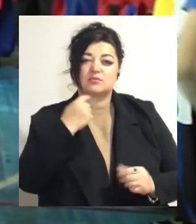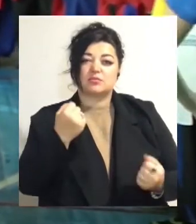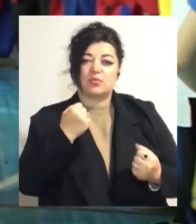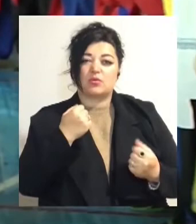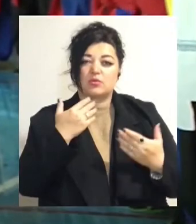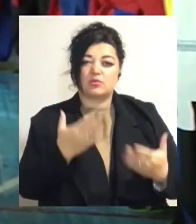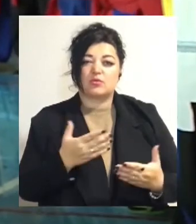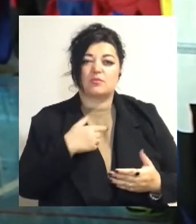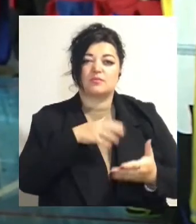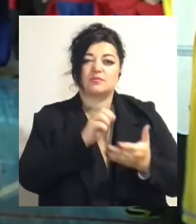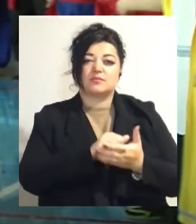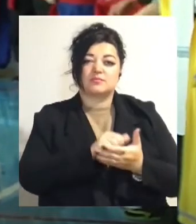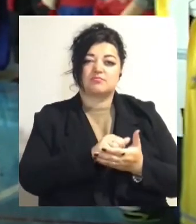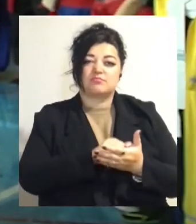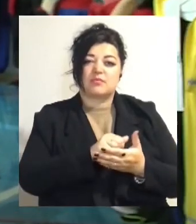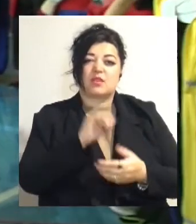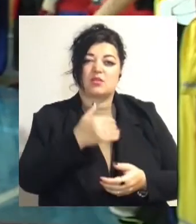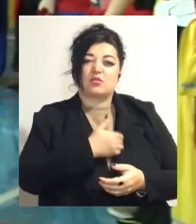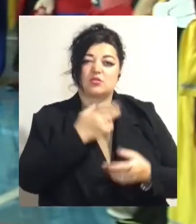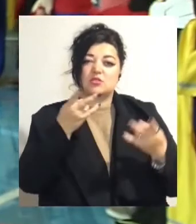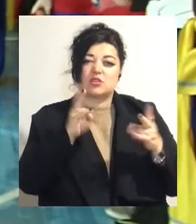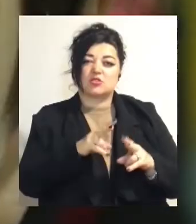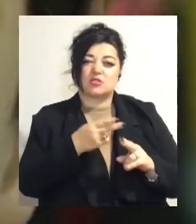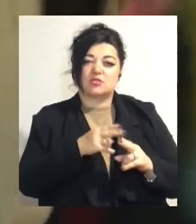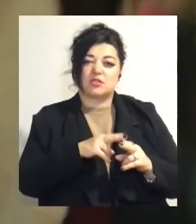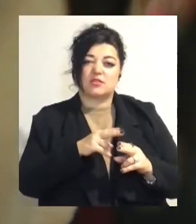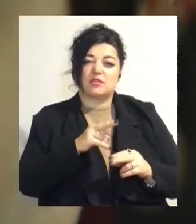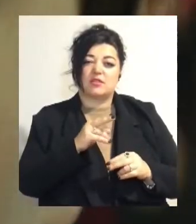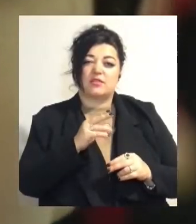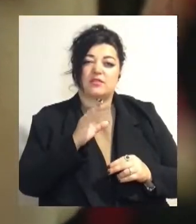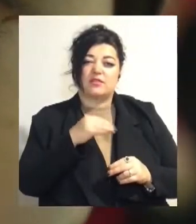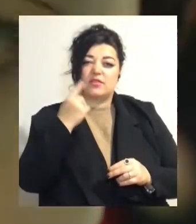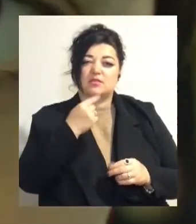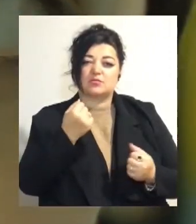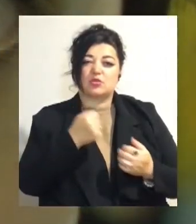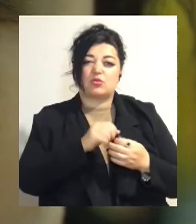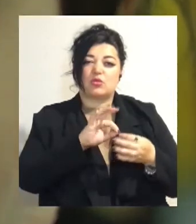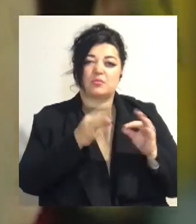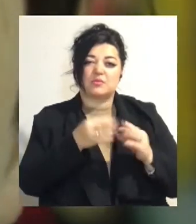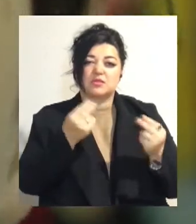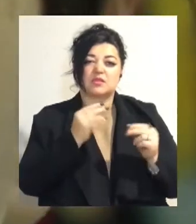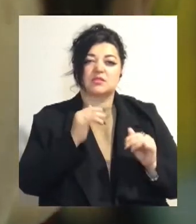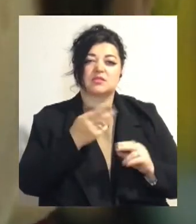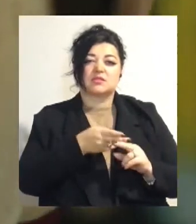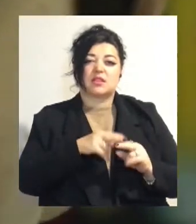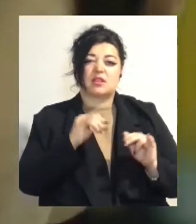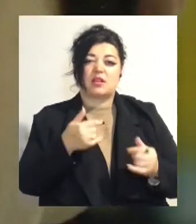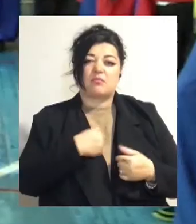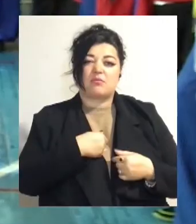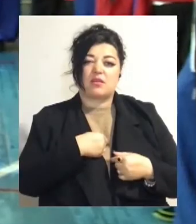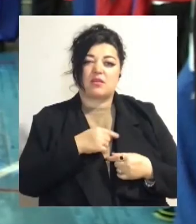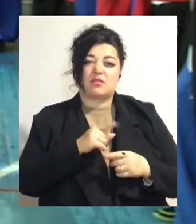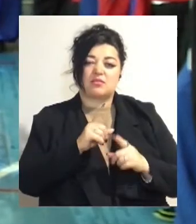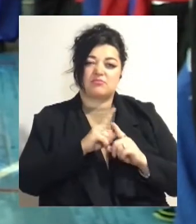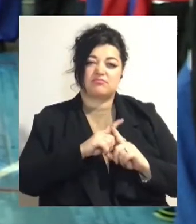Ми хочемо довести цей вид спорту до Олімпійських ігор. Це для мене якось духовна цінність. Я питаюсь тут добитися багато